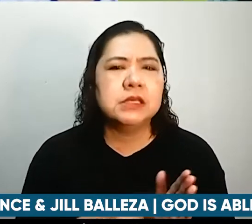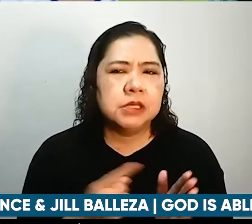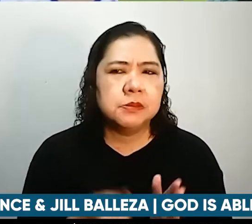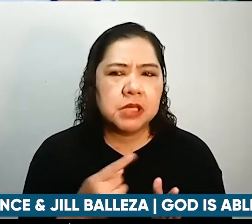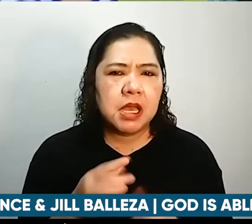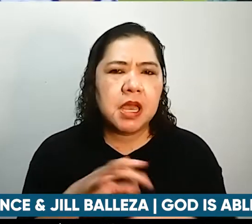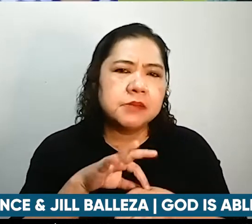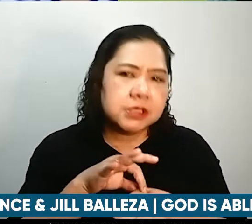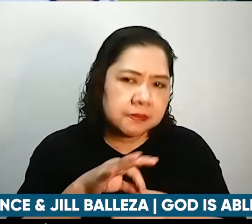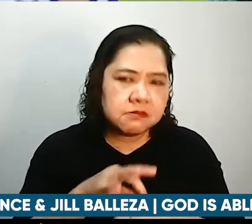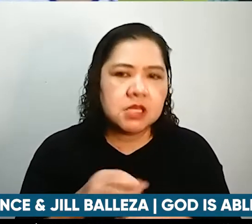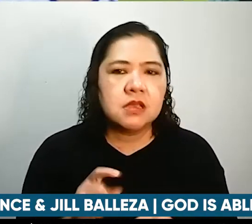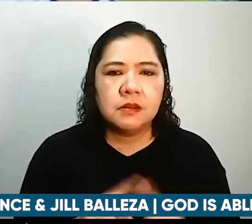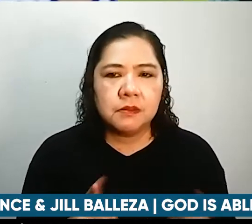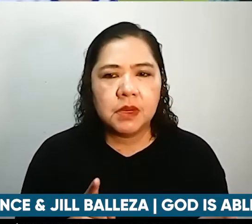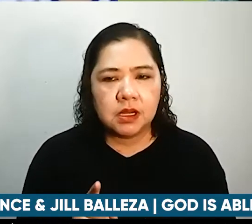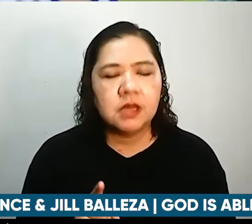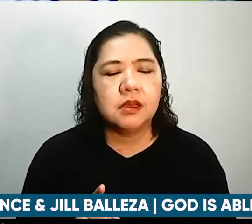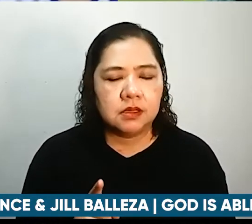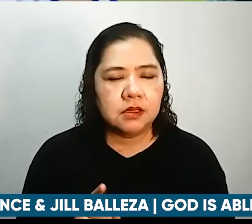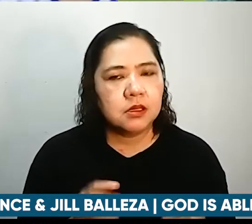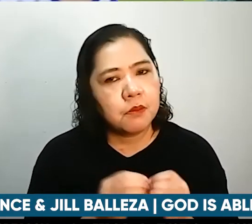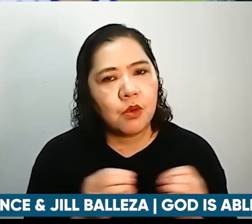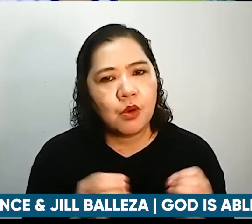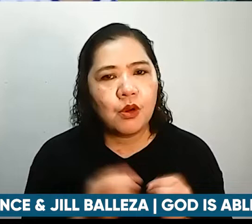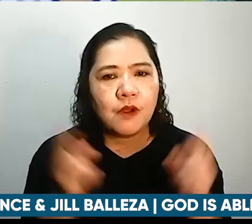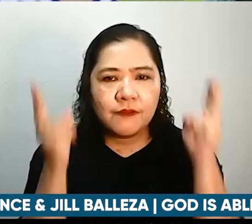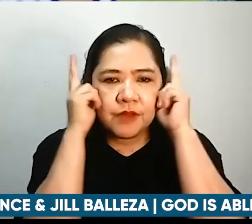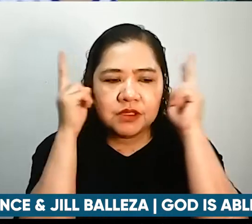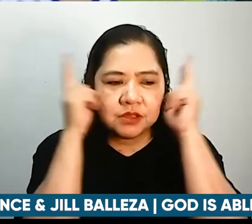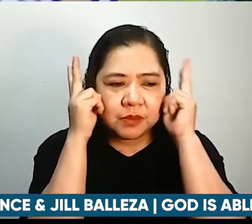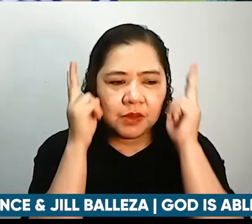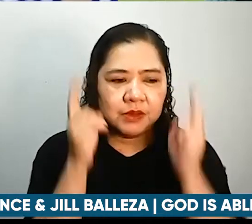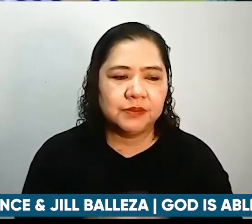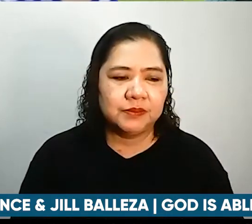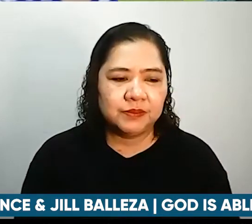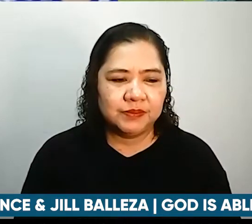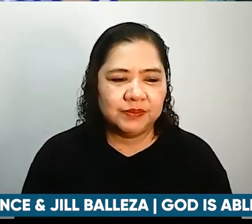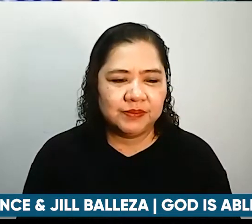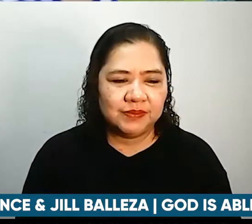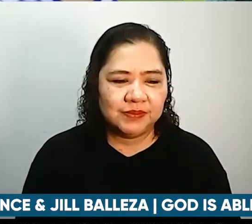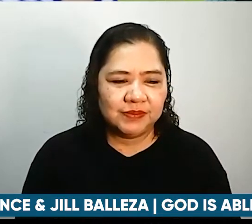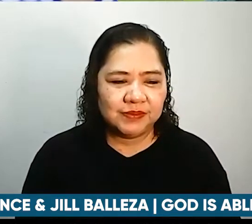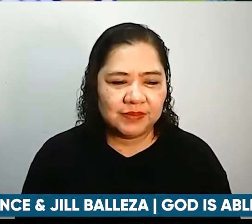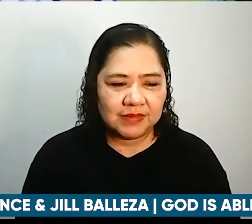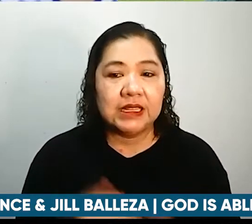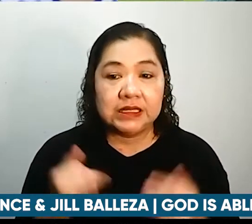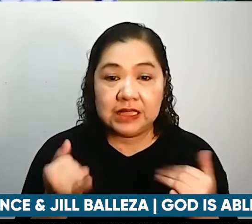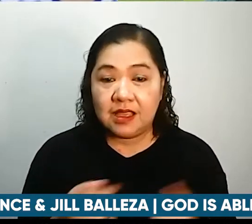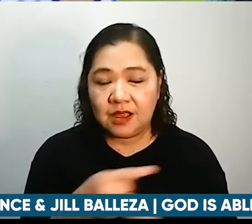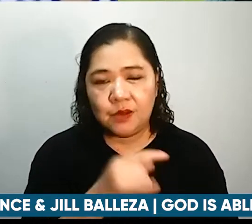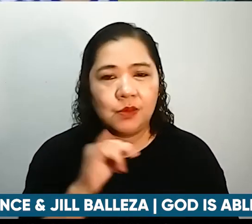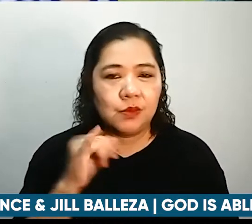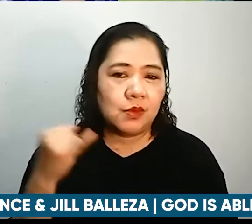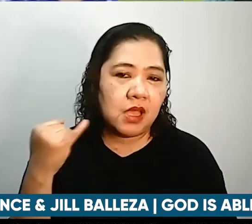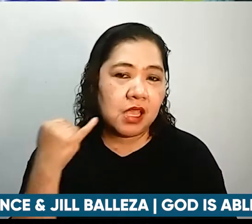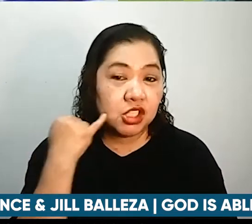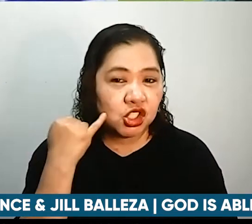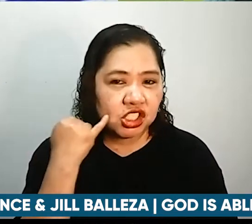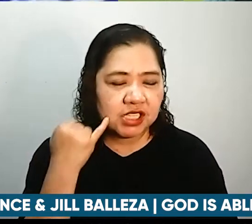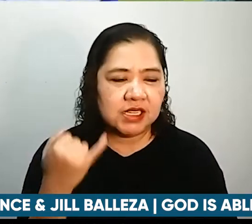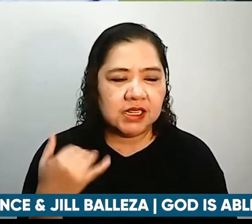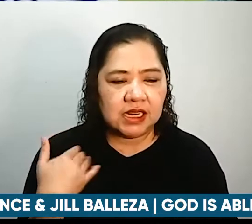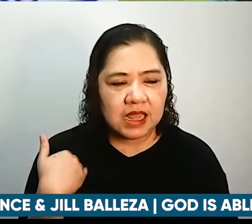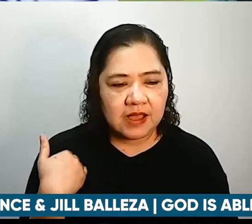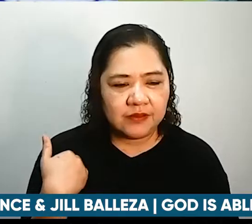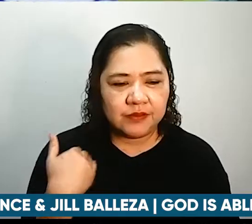-gulay ista. And, si Jill, ngayon, nag-puproots. Yan. So, tinatray